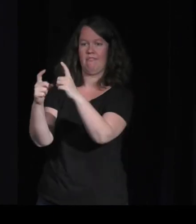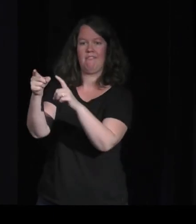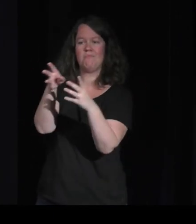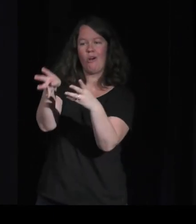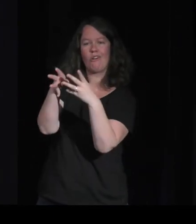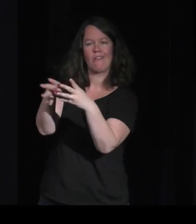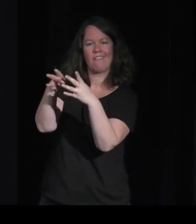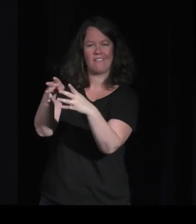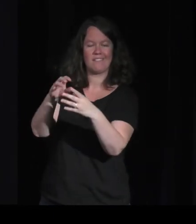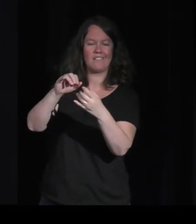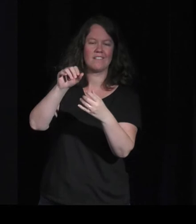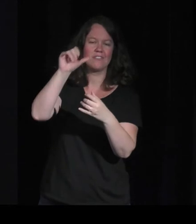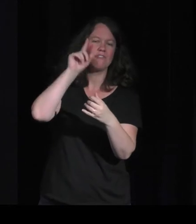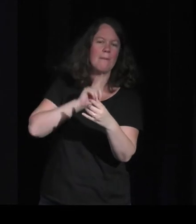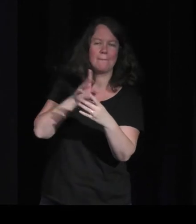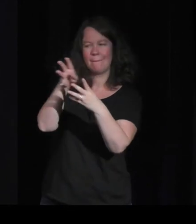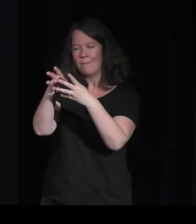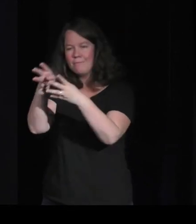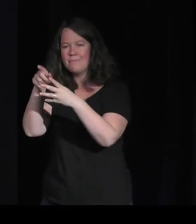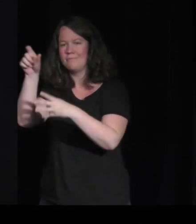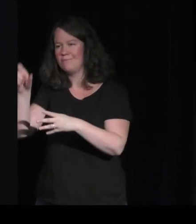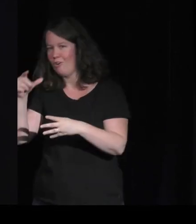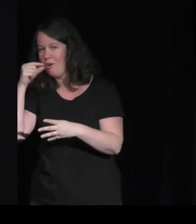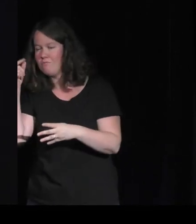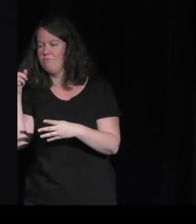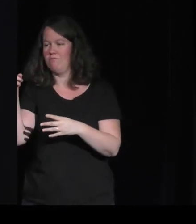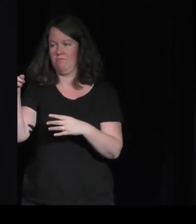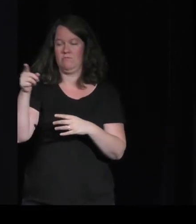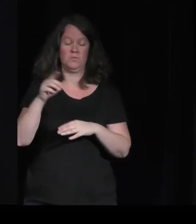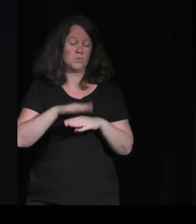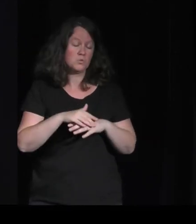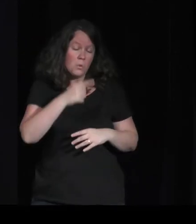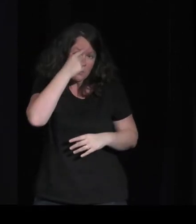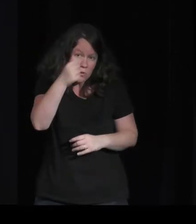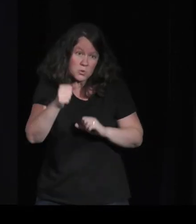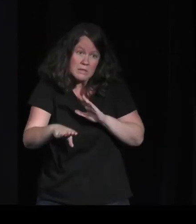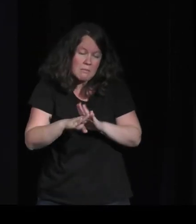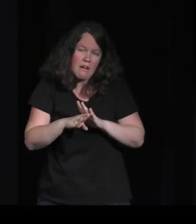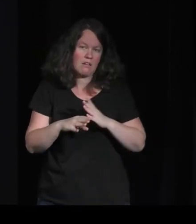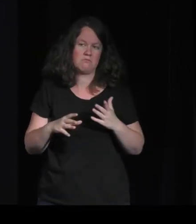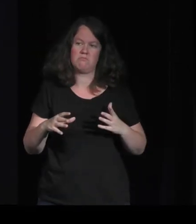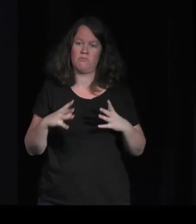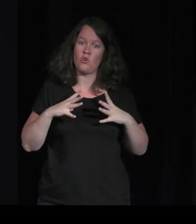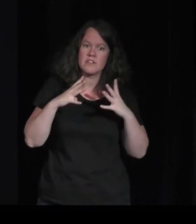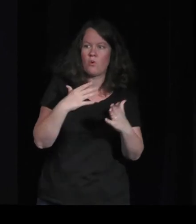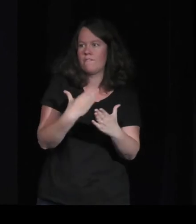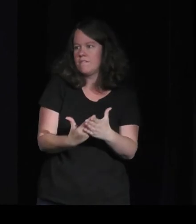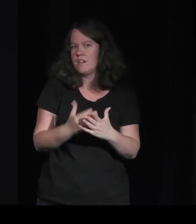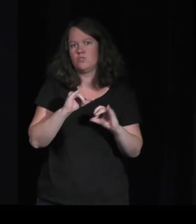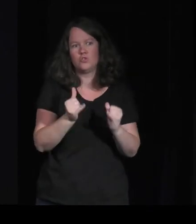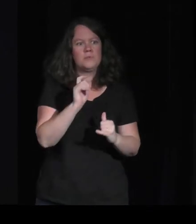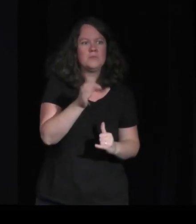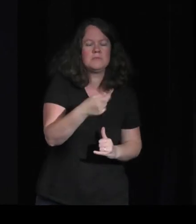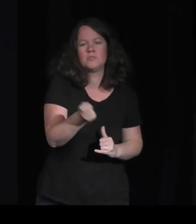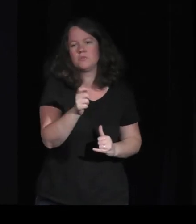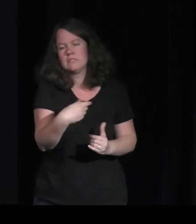'en fait, on a une espèce de maître étalon de l'engagement mais que très souvent, en fait, on est un peu de ça. Alors, ce qu'on voit, effectivement, c'est des produits